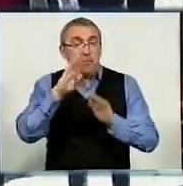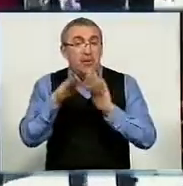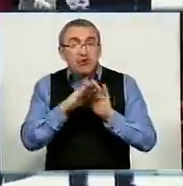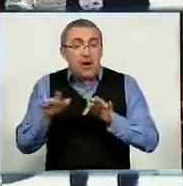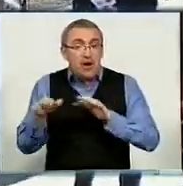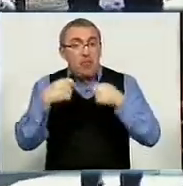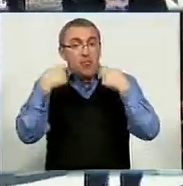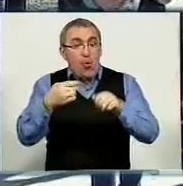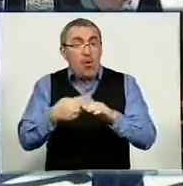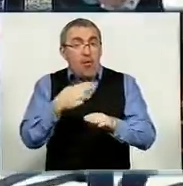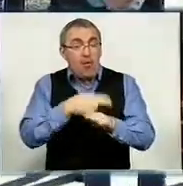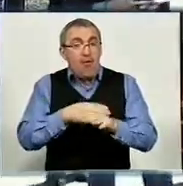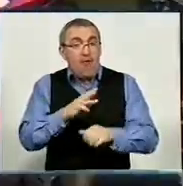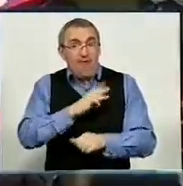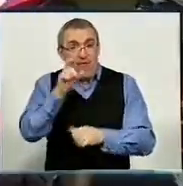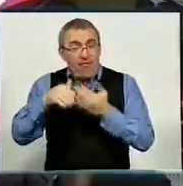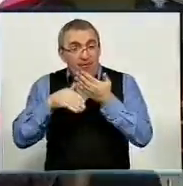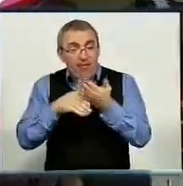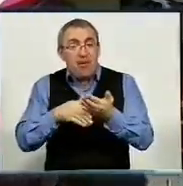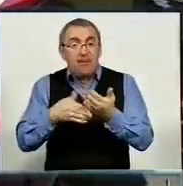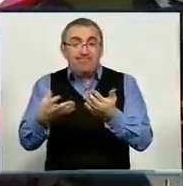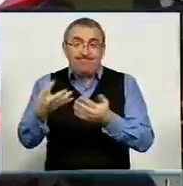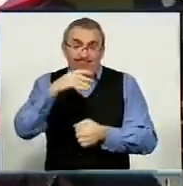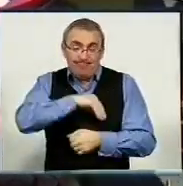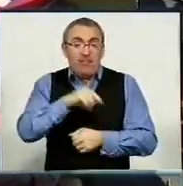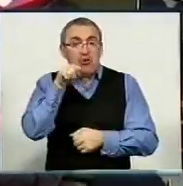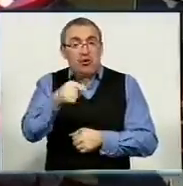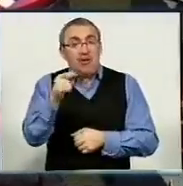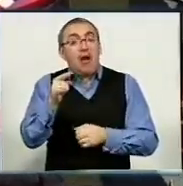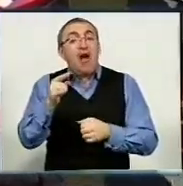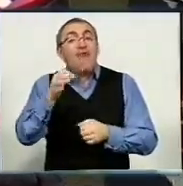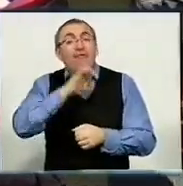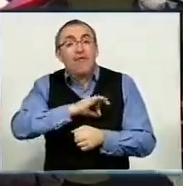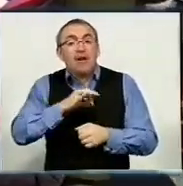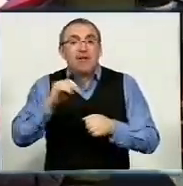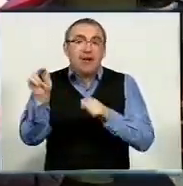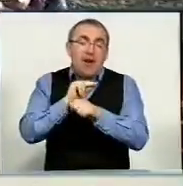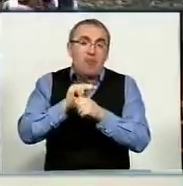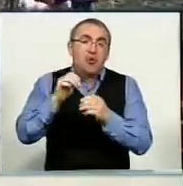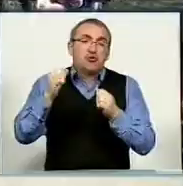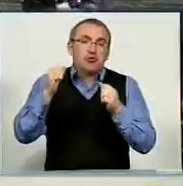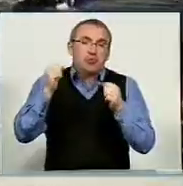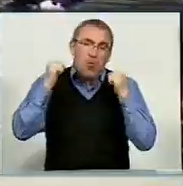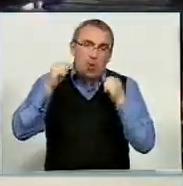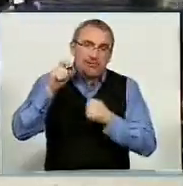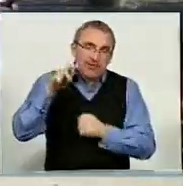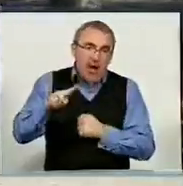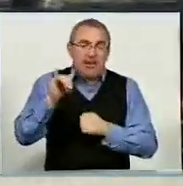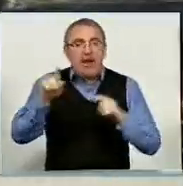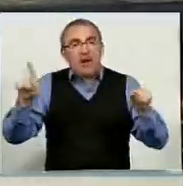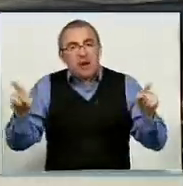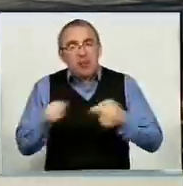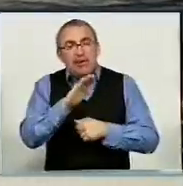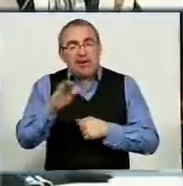за продаж шкарпеток волонтери виручили майже тисячу гривень. Їх використають для ремонту спортзали в Центрі реабілітації дітей-інвалідів.